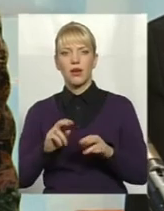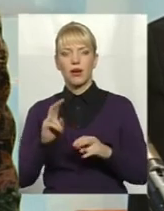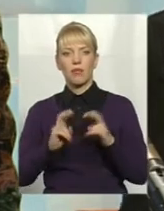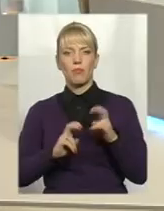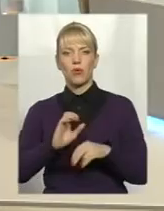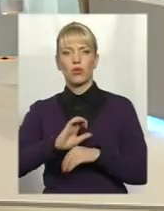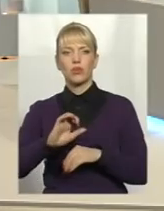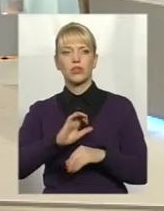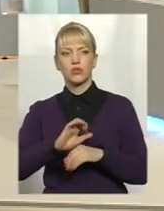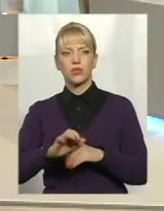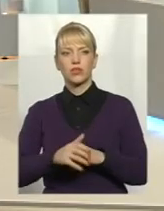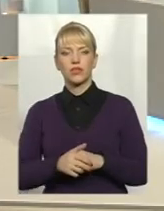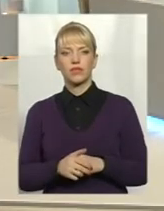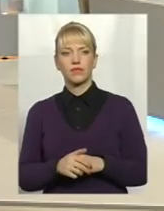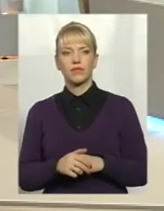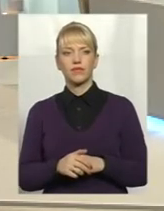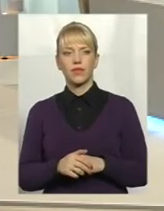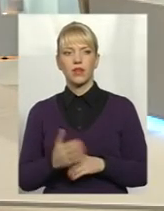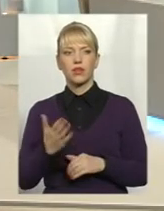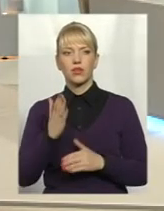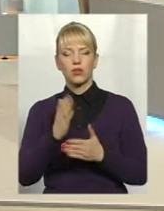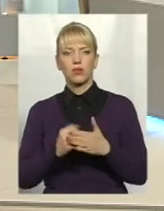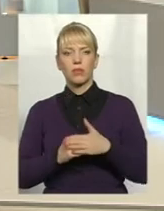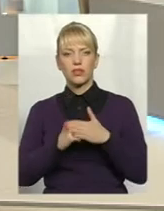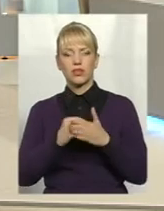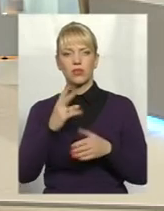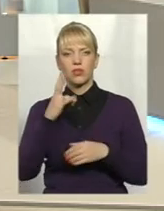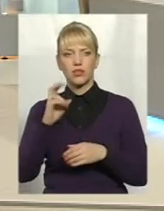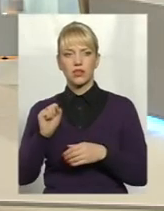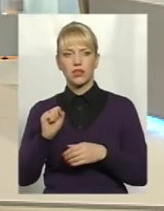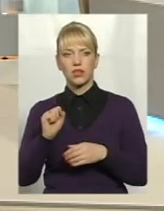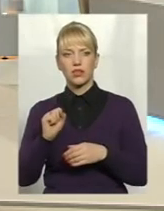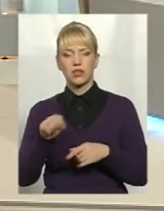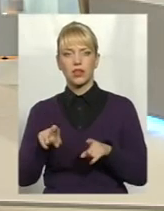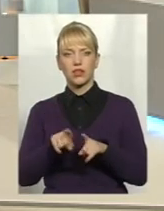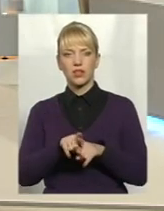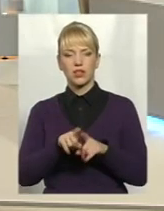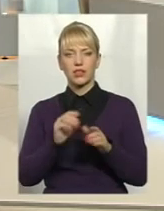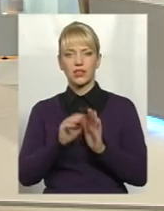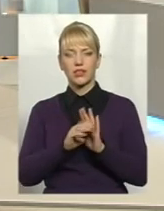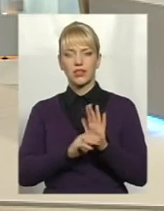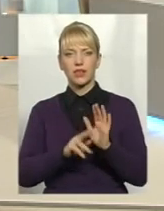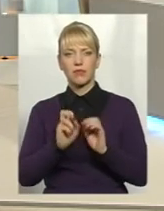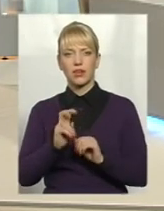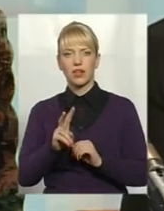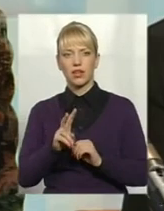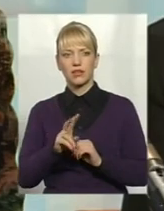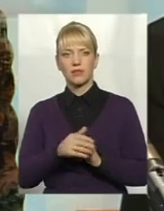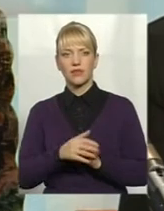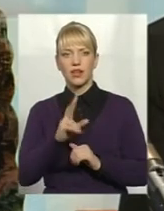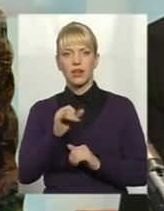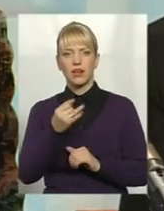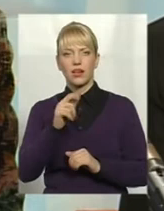базують на таких системах, як КАЙЗЕН,